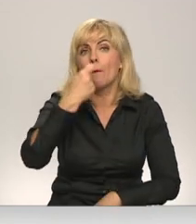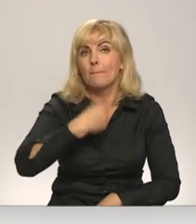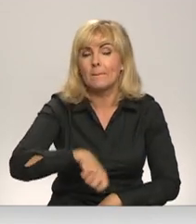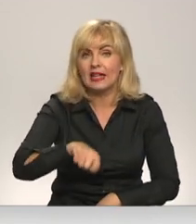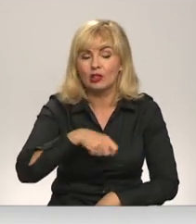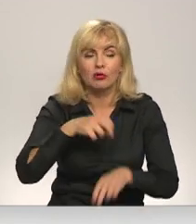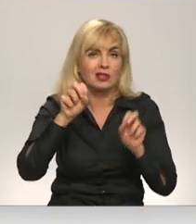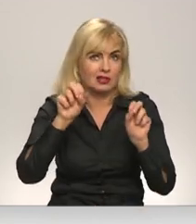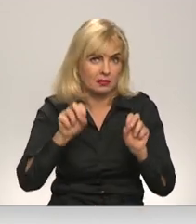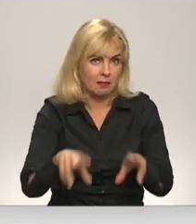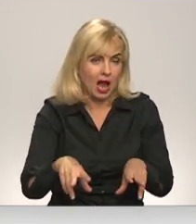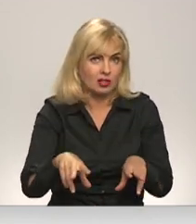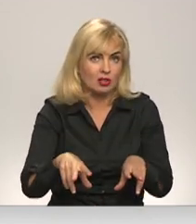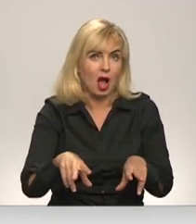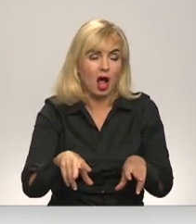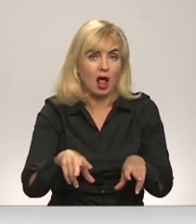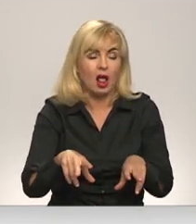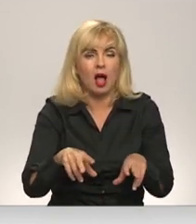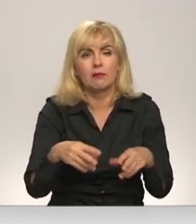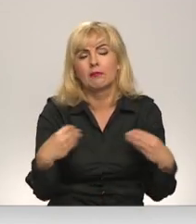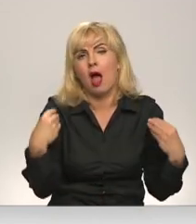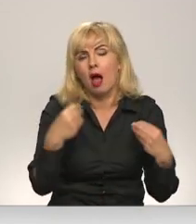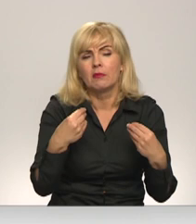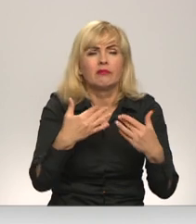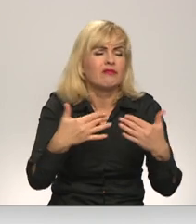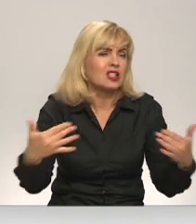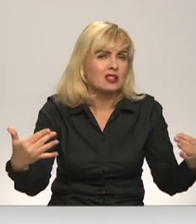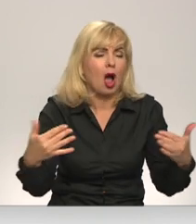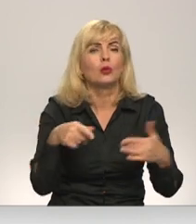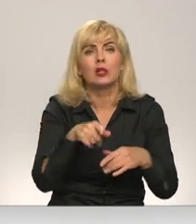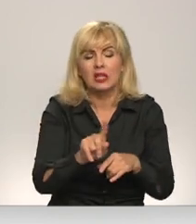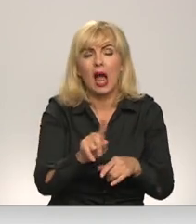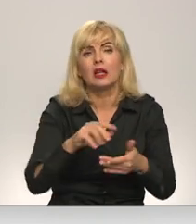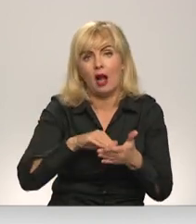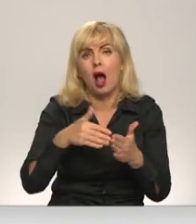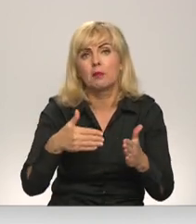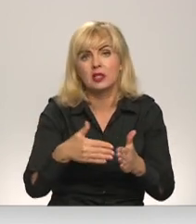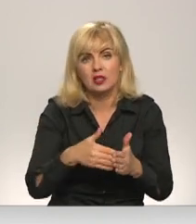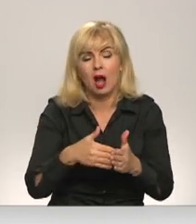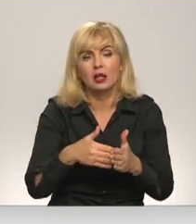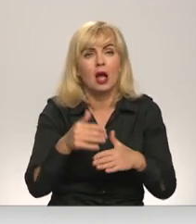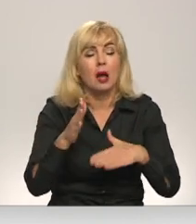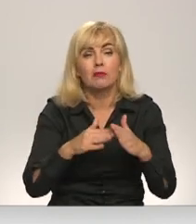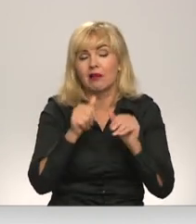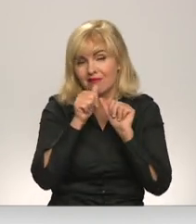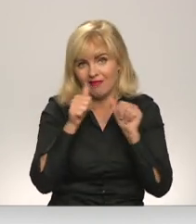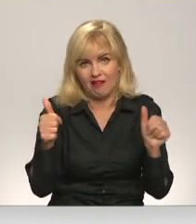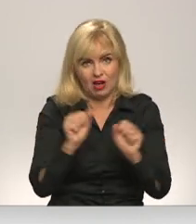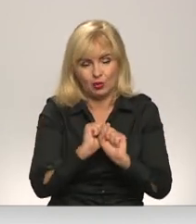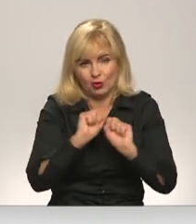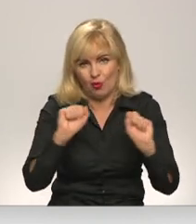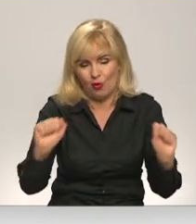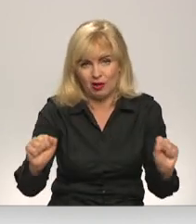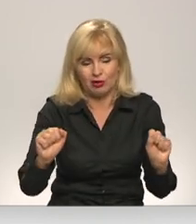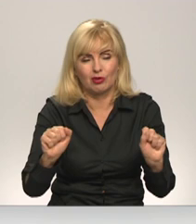speciālām gaisa padevēm un tam arī dzīvi. Un tie ir apstākļi, kurus praktiski nevar nodrošināt ne